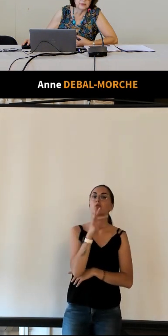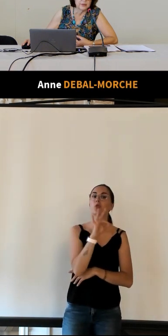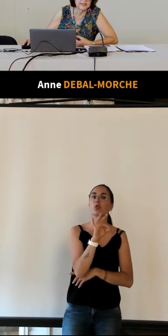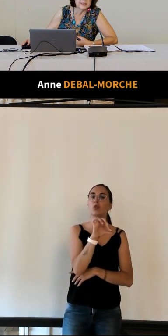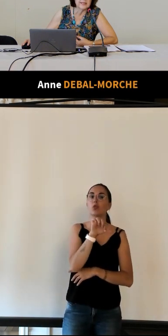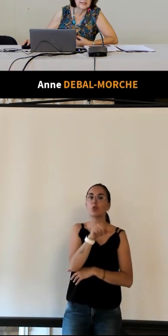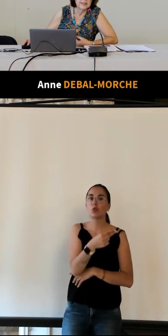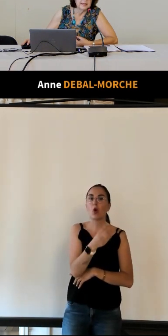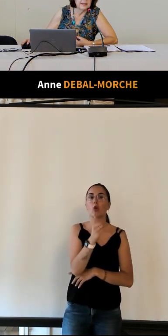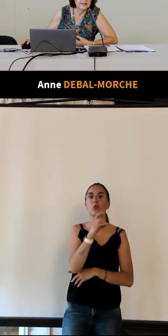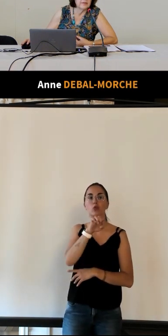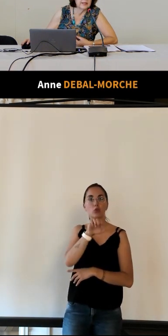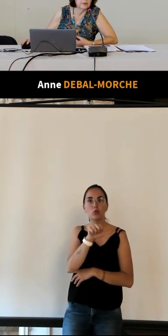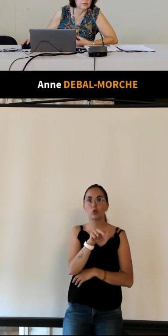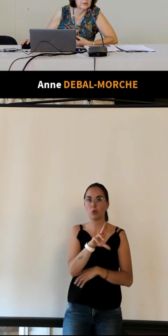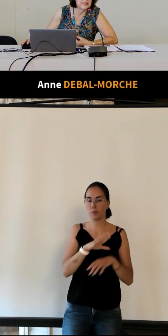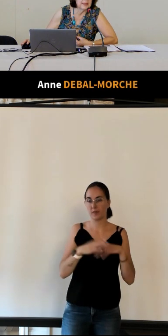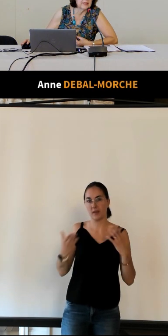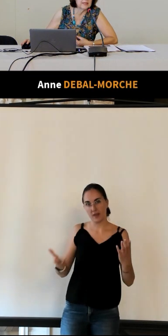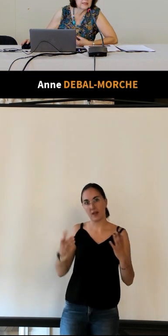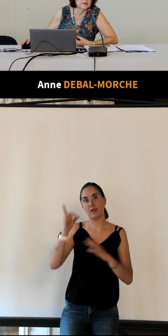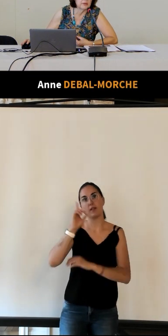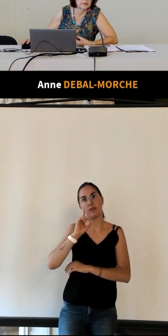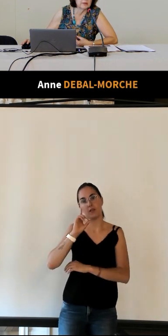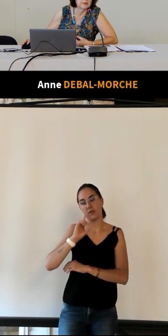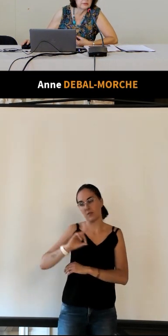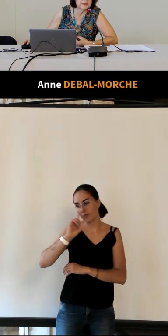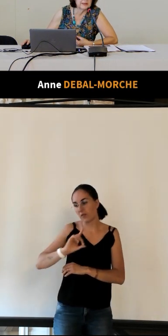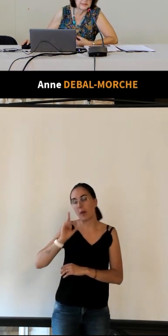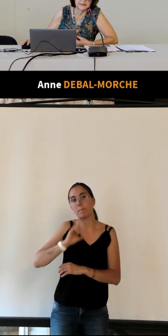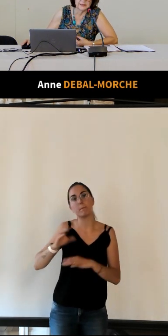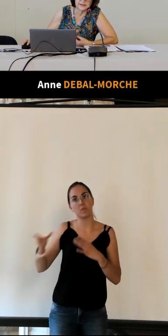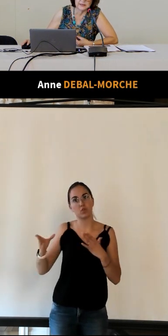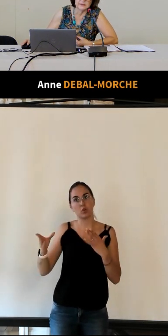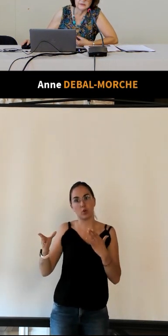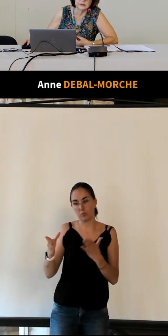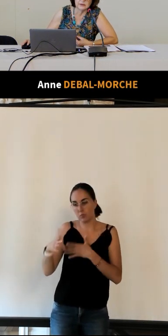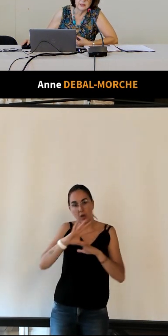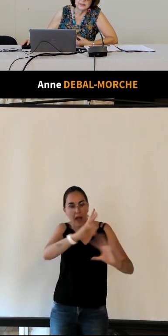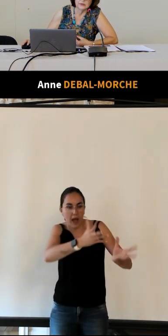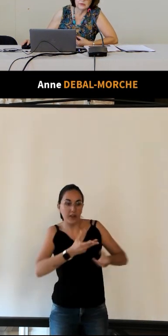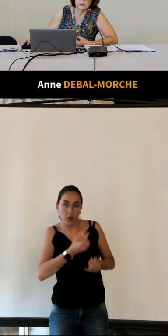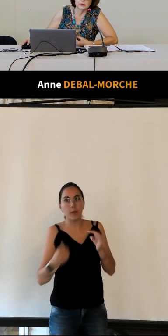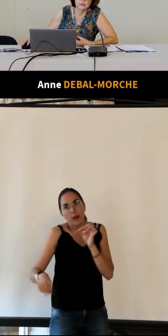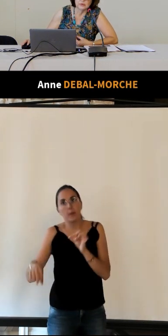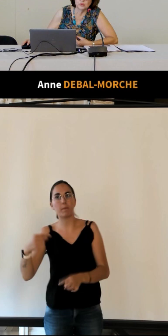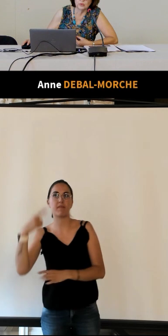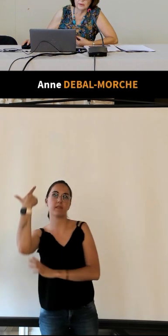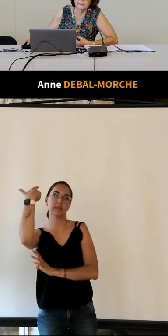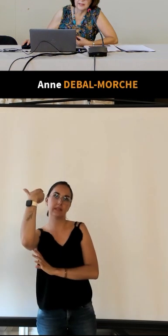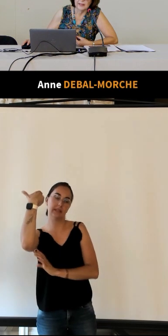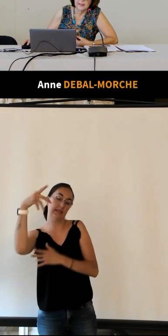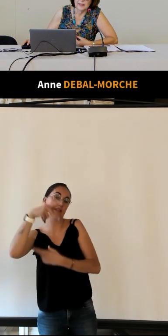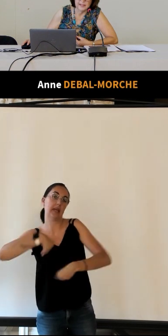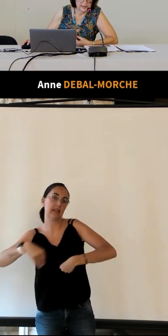Paul Tando qui là est hôtesse et qui va être ensuite directrice du syndicat d'initiative